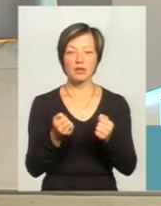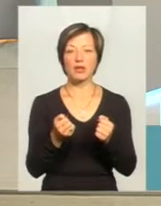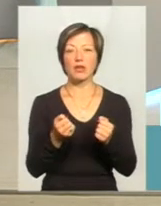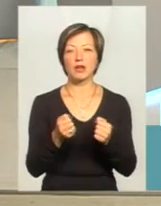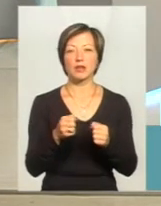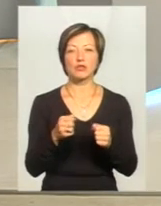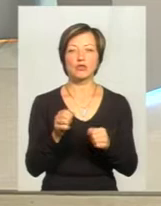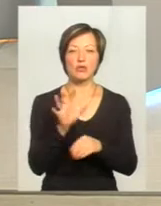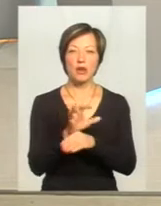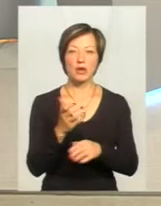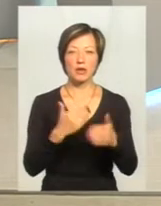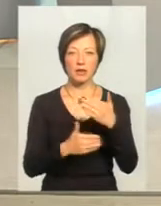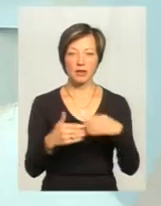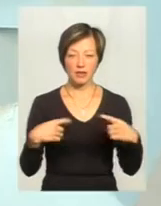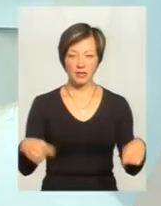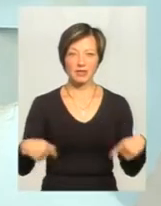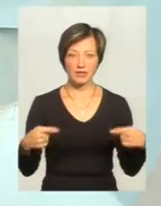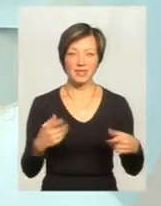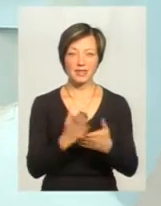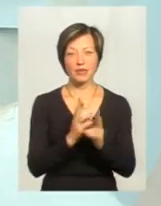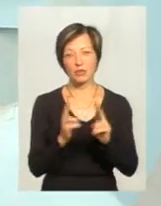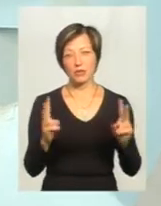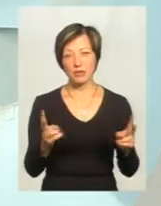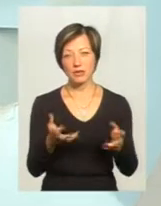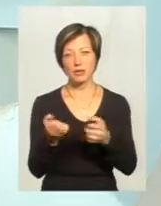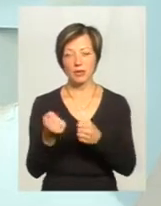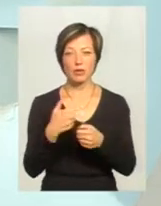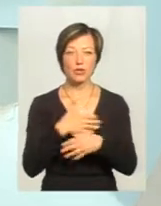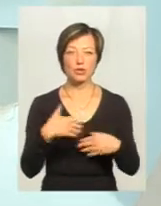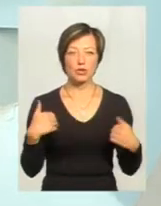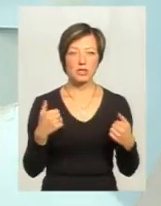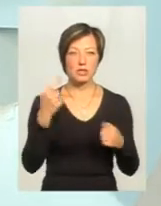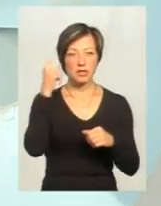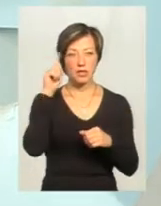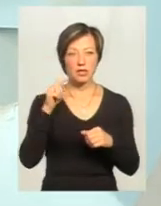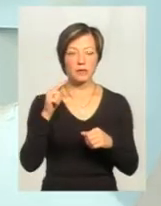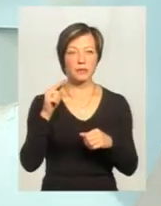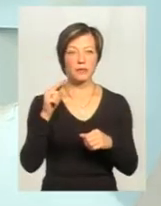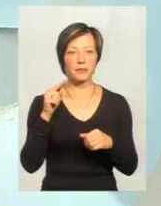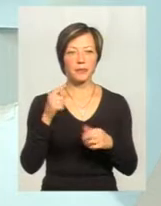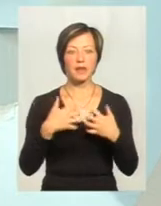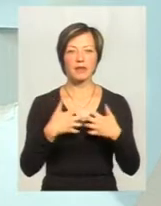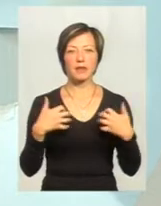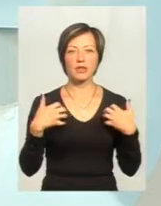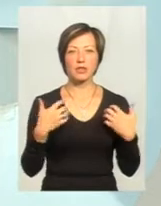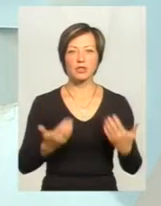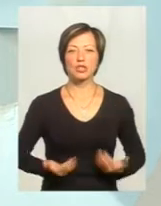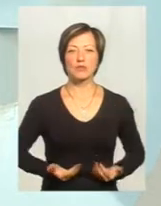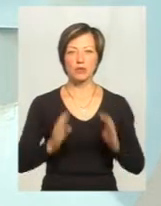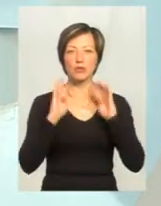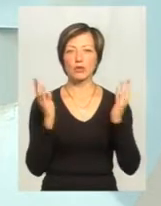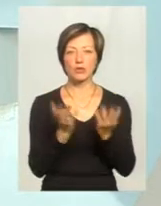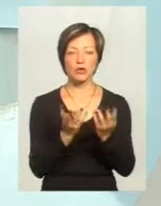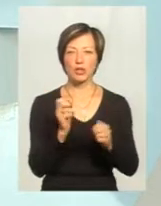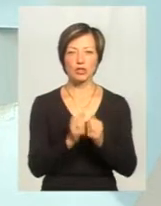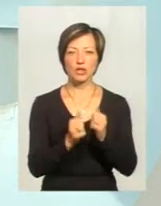інвалідному візочку в нас є також така собачка. Можливо, якусь притулку візьмемо. Просто не хочеться, знаєте, у нас тварини живуть в притулку, і вони